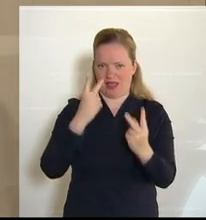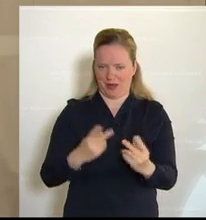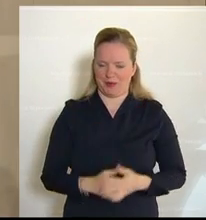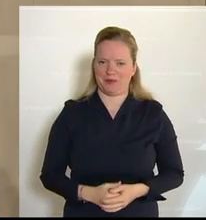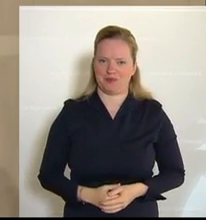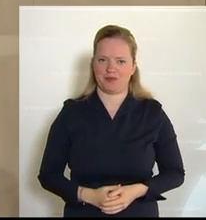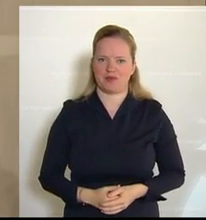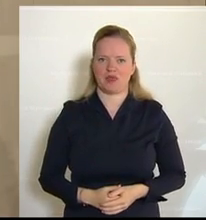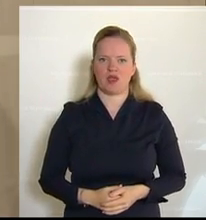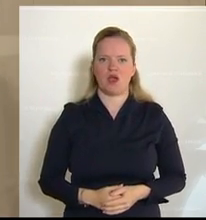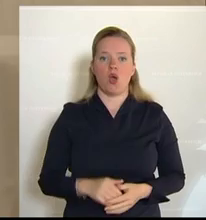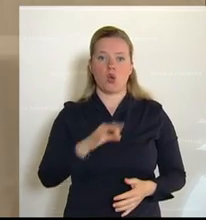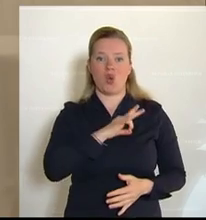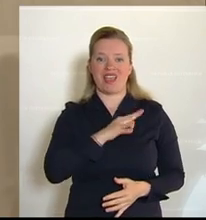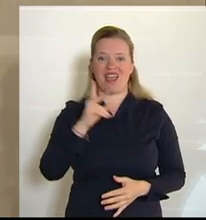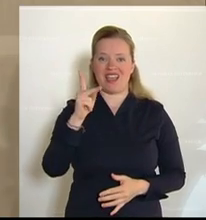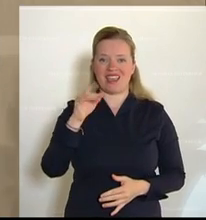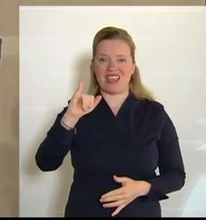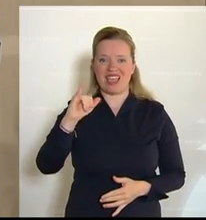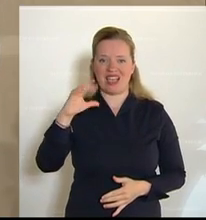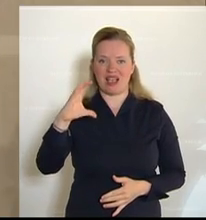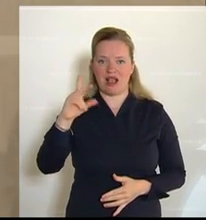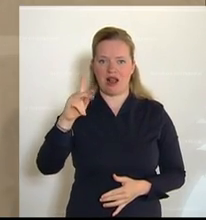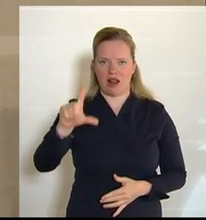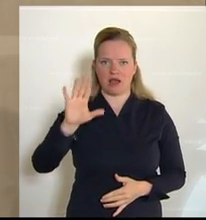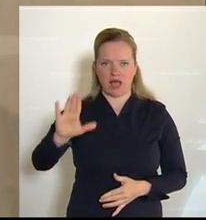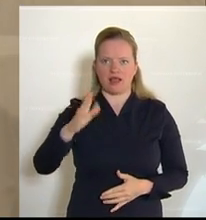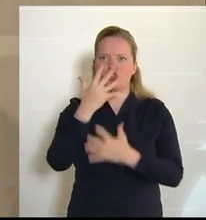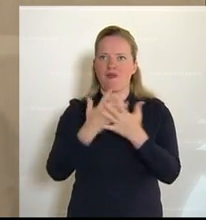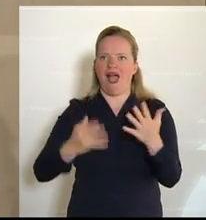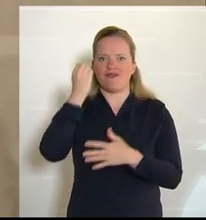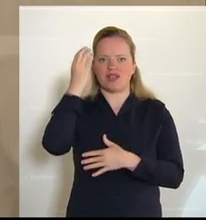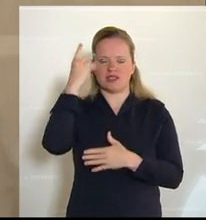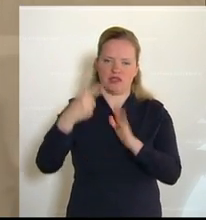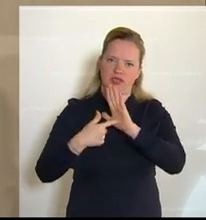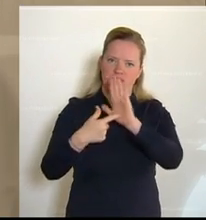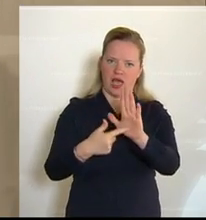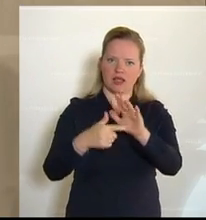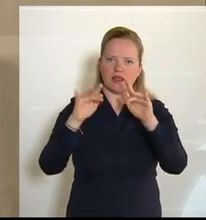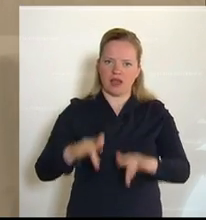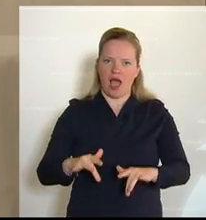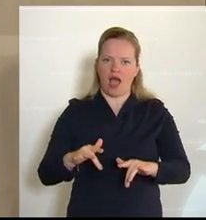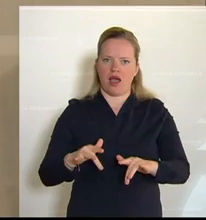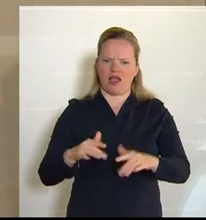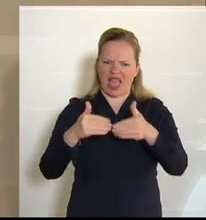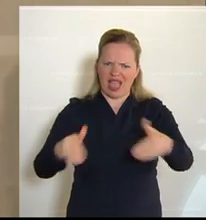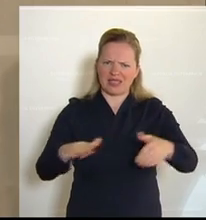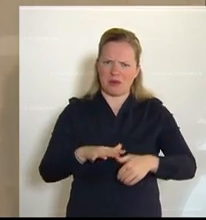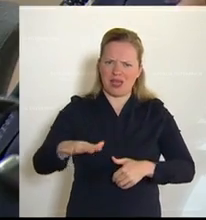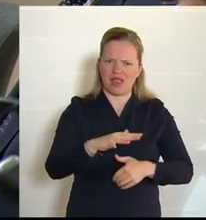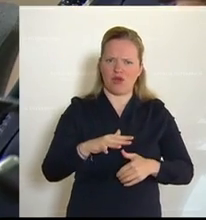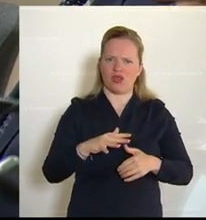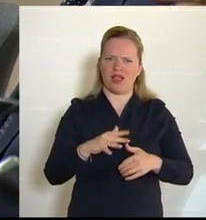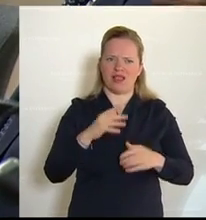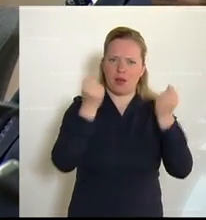heutigen Plenarverhandlung seine Sprachfindungsfantasie unter Beweis gestellt hat und von einem Grenzgebiet zwischen Demokratie und Diktatur und auch Überwachung